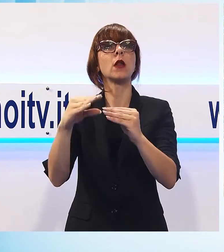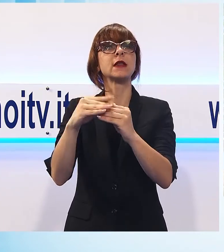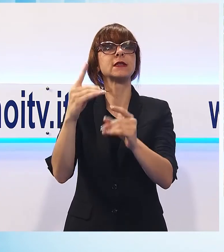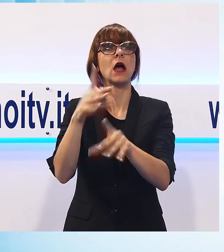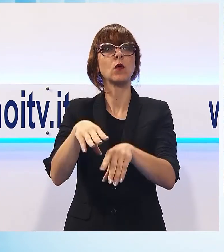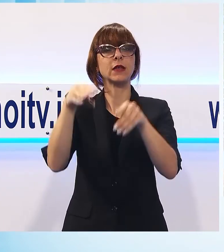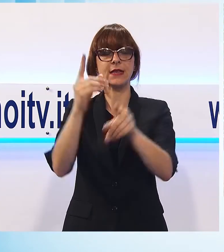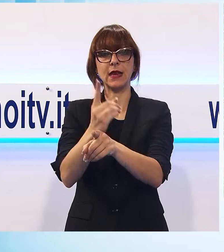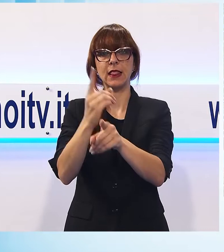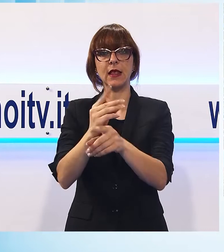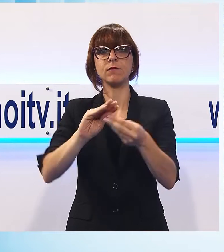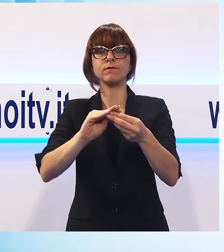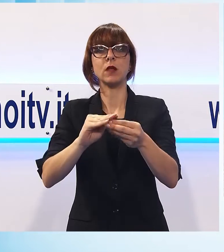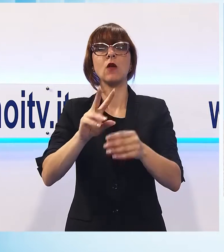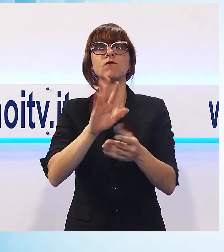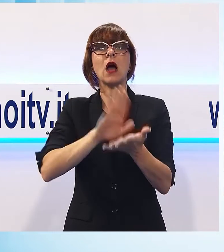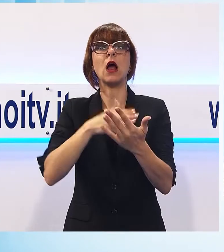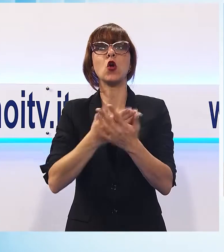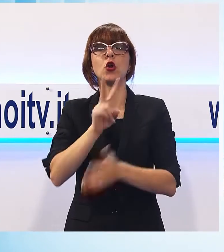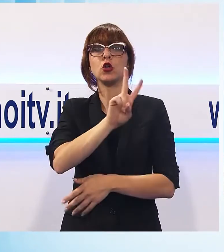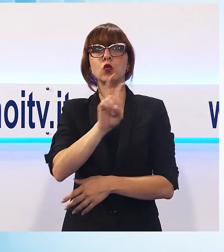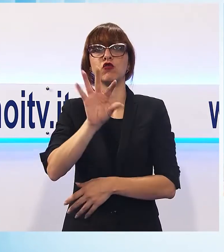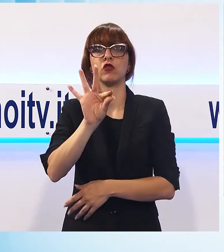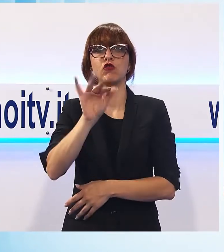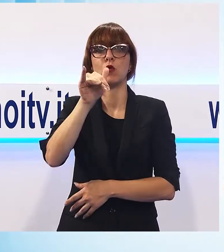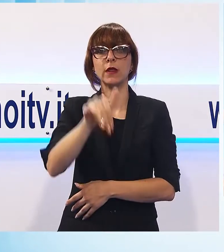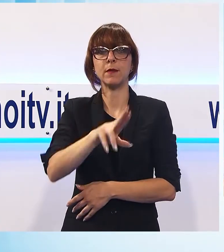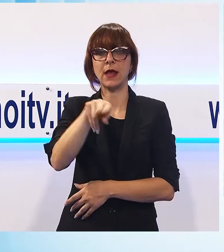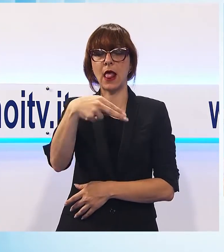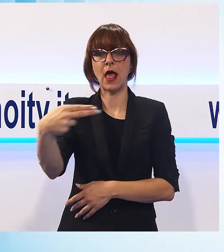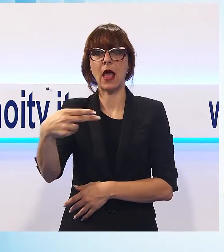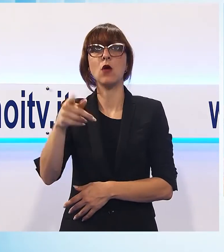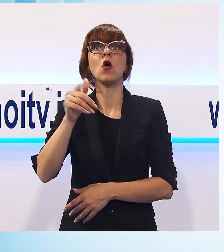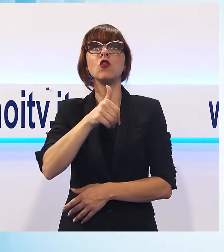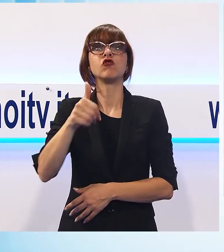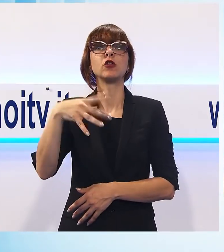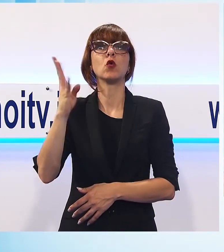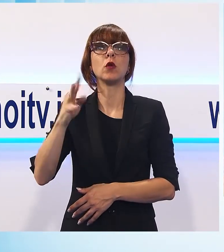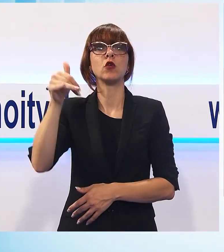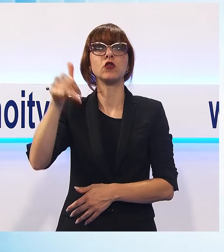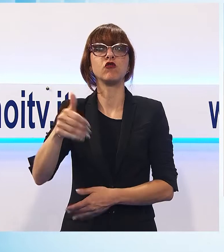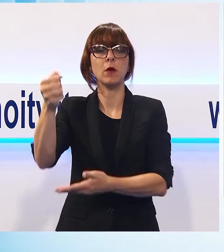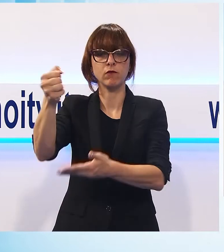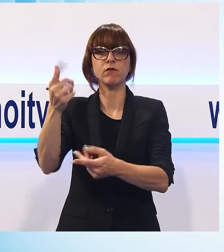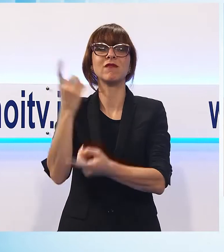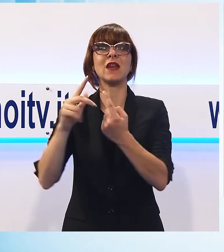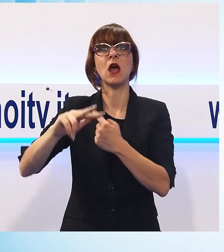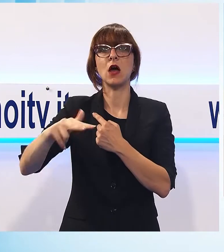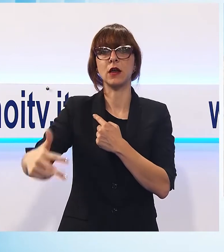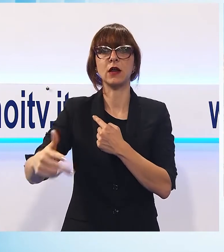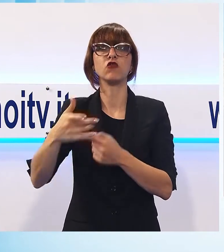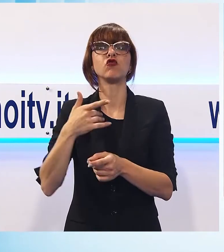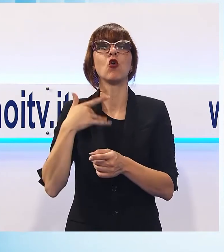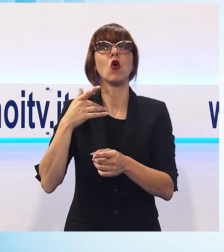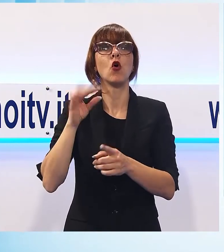'operazione da 250 mila euro di cui 114 mila finanziati grazie al contributo previsto dalla regione nell'ambito delle città